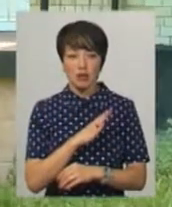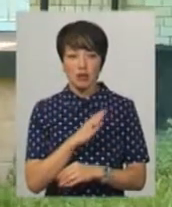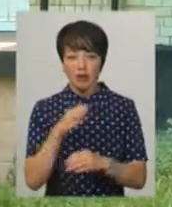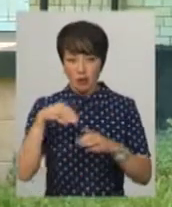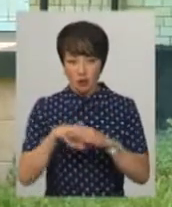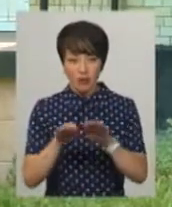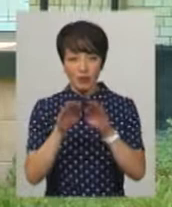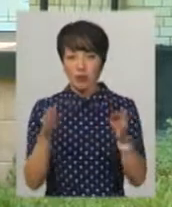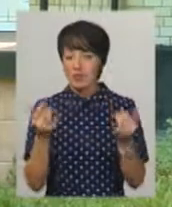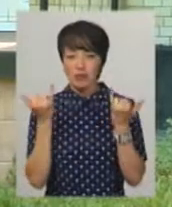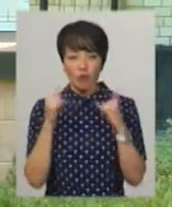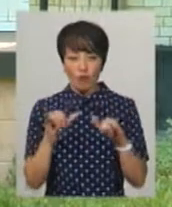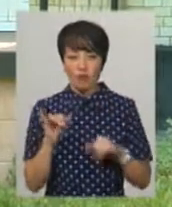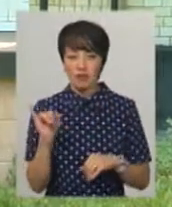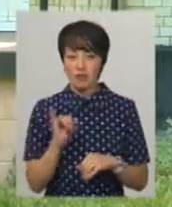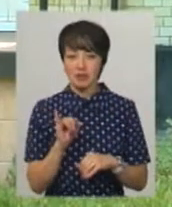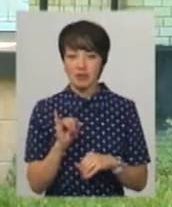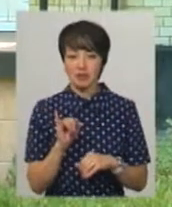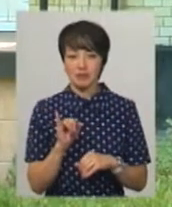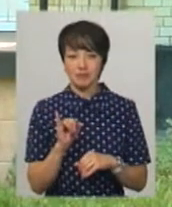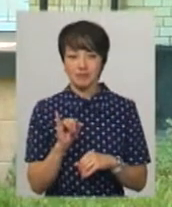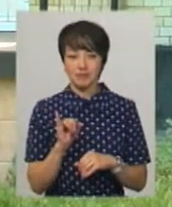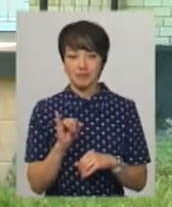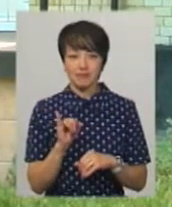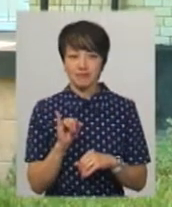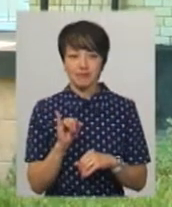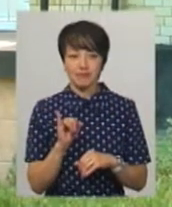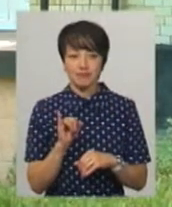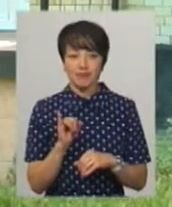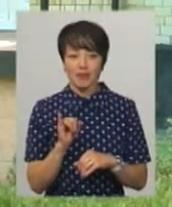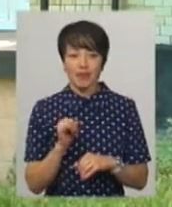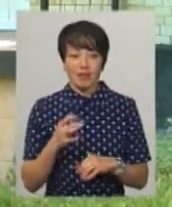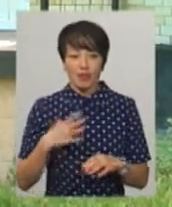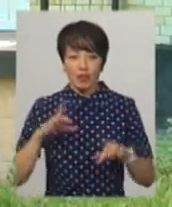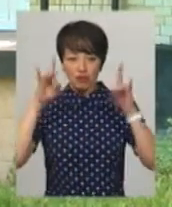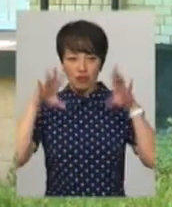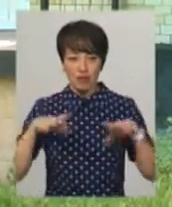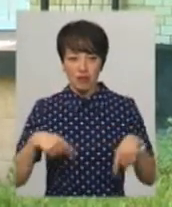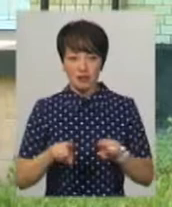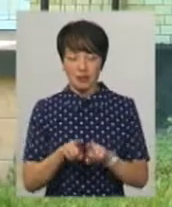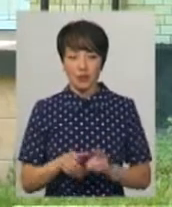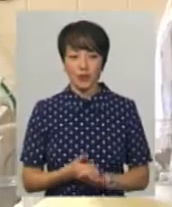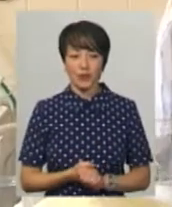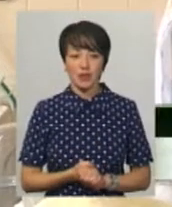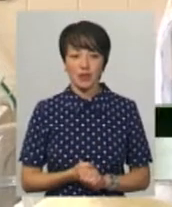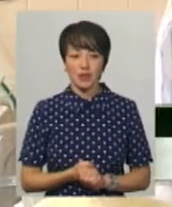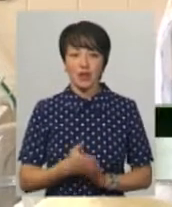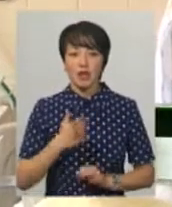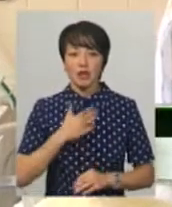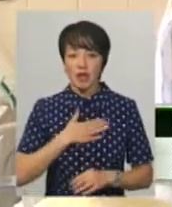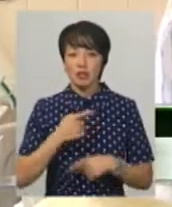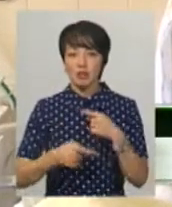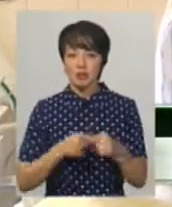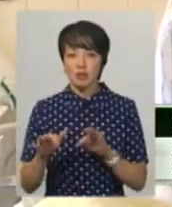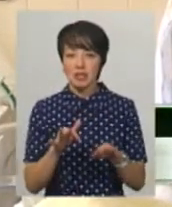Дуже здивовані і не чекали цього такого. Наші наступні